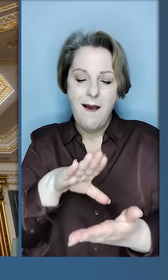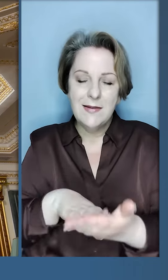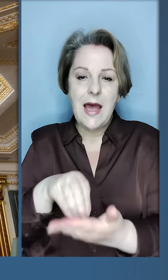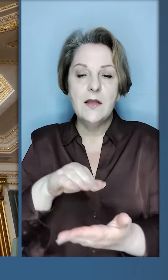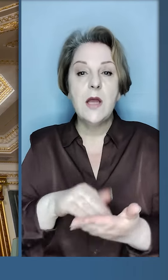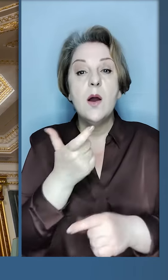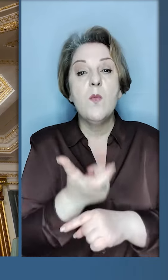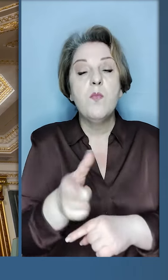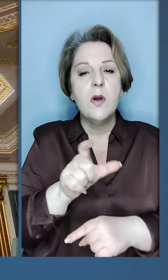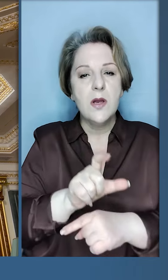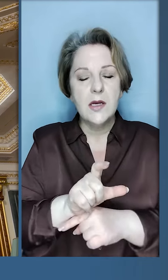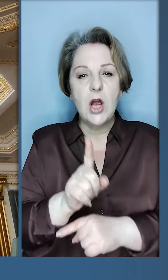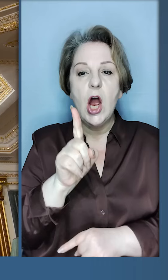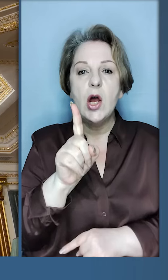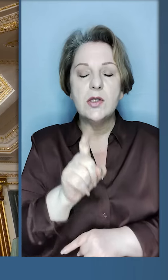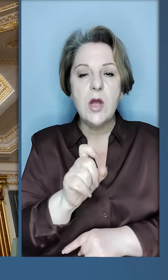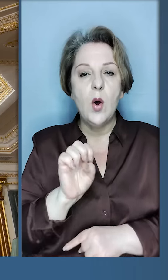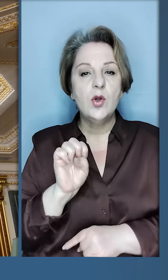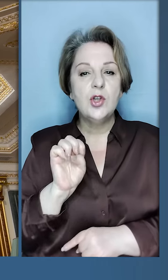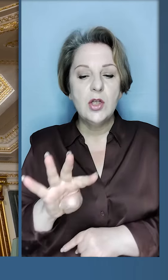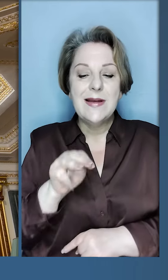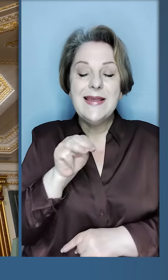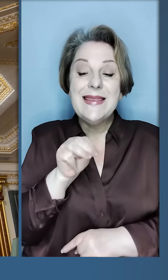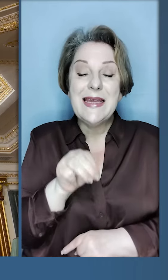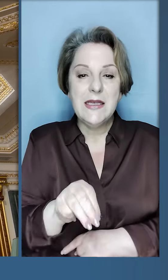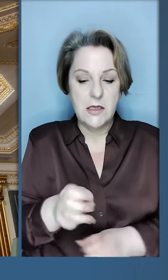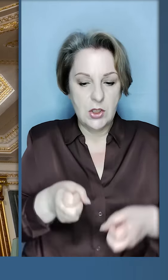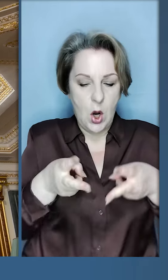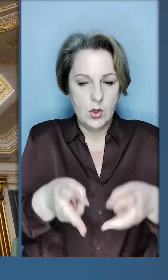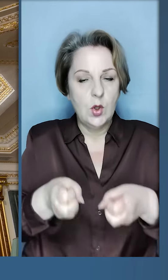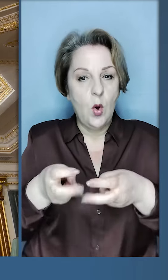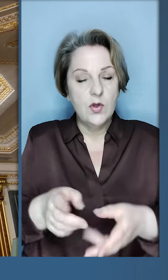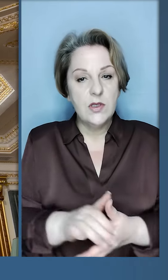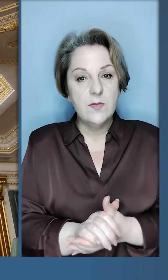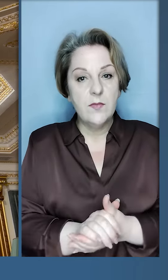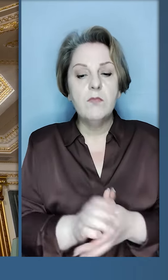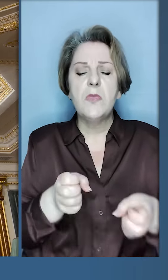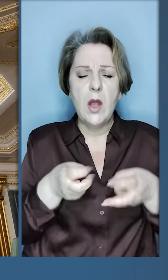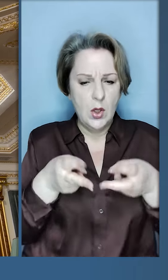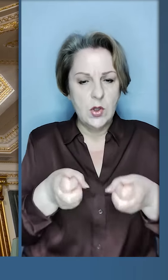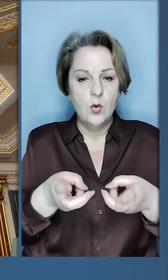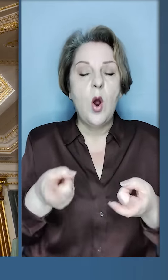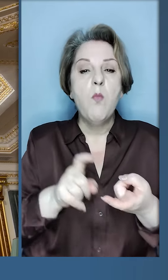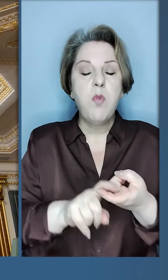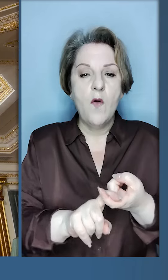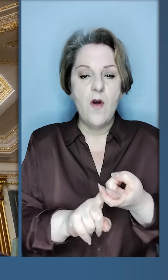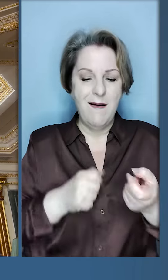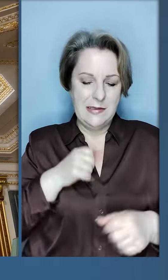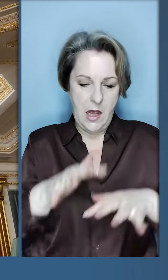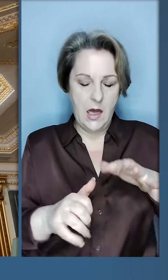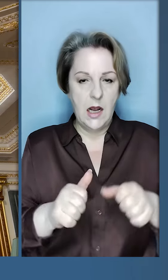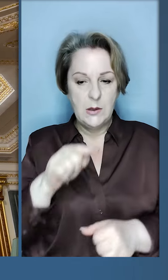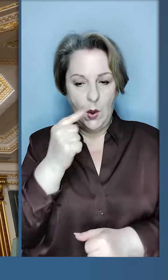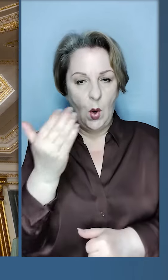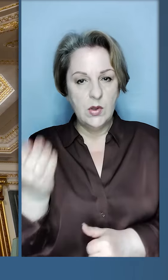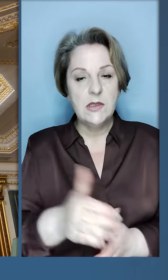зареєстровано вже більше 114 тисяч злочинів. Злочинів, пов'язаних